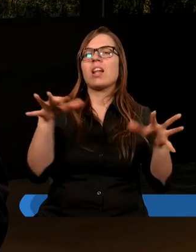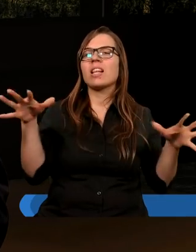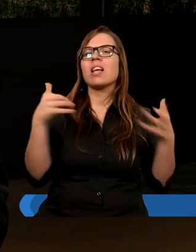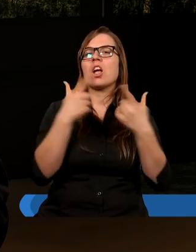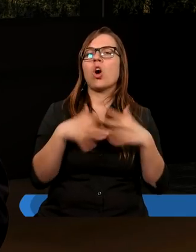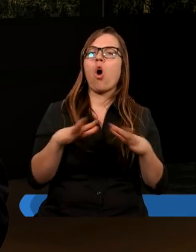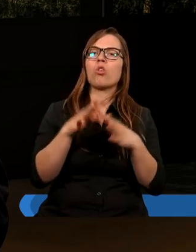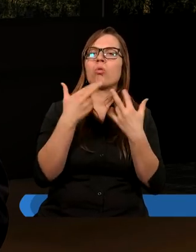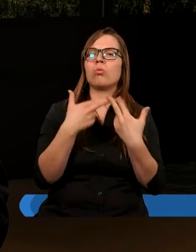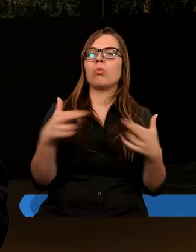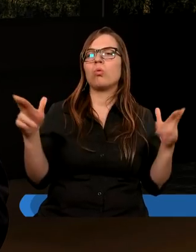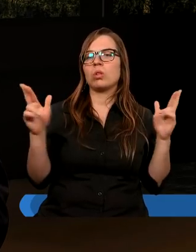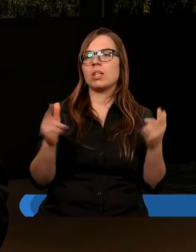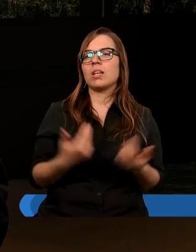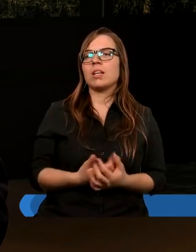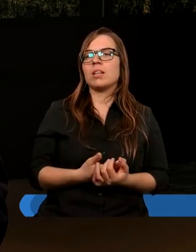kościołów różnych.